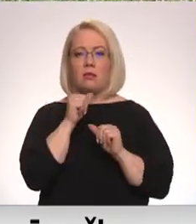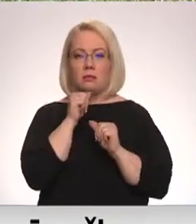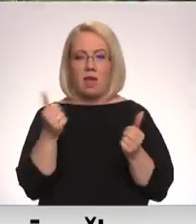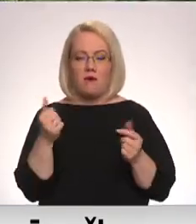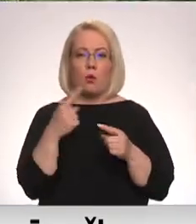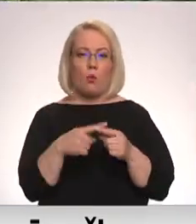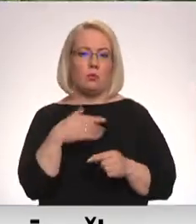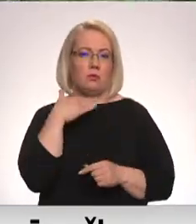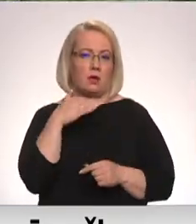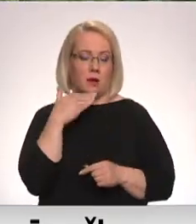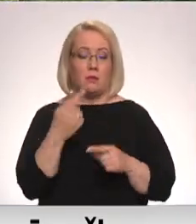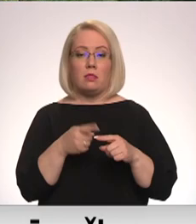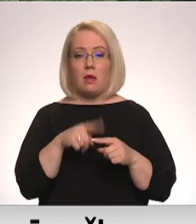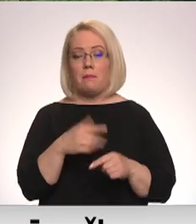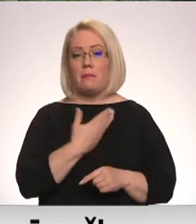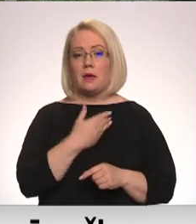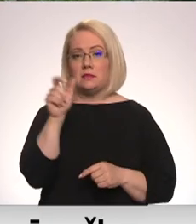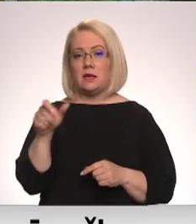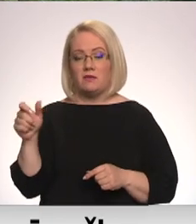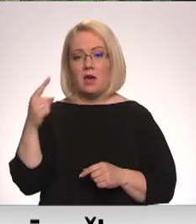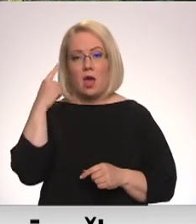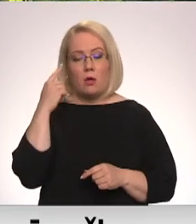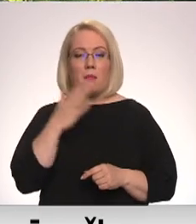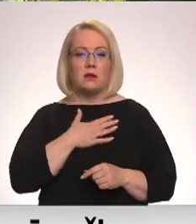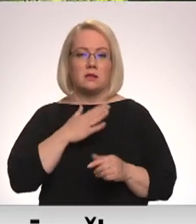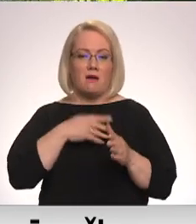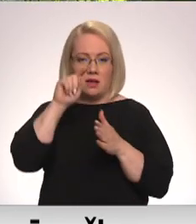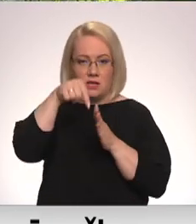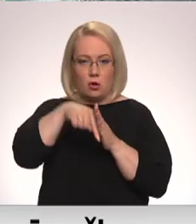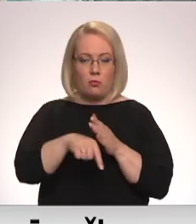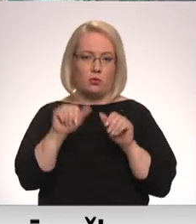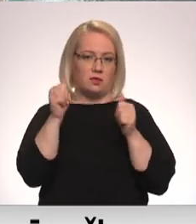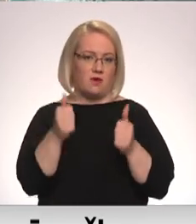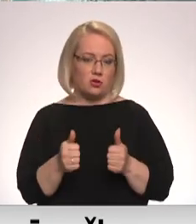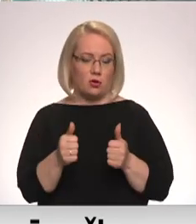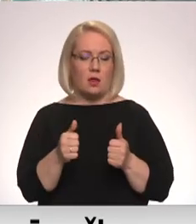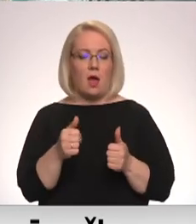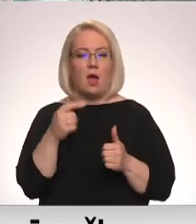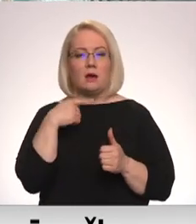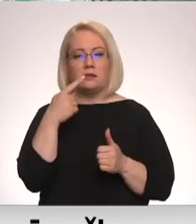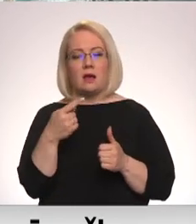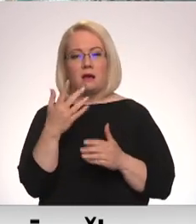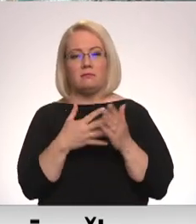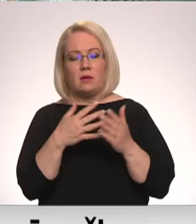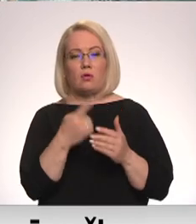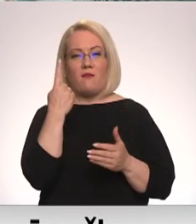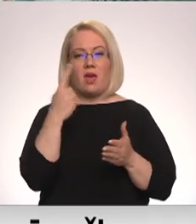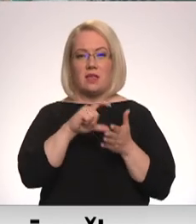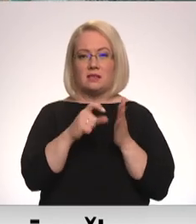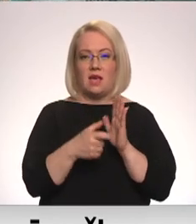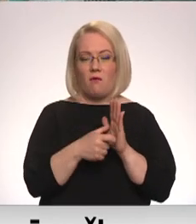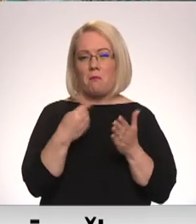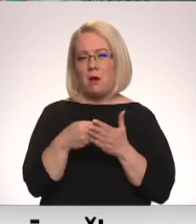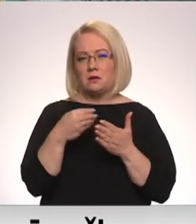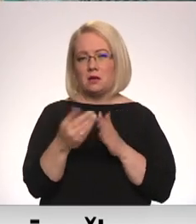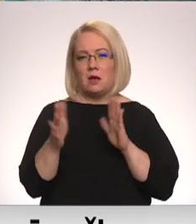arī negribot. Tāpēc tagad iedzīvotājiem jādomā par savu urbumu izveidošanu. Tie klāsts, ka tā izveida no viena dzīvokļa izmaksās